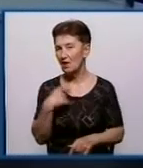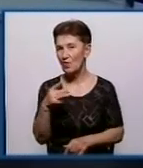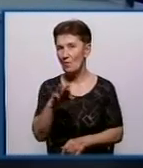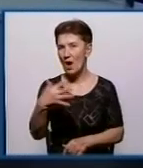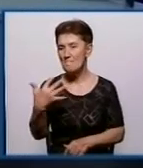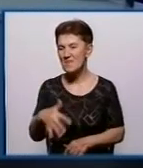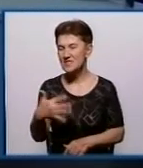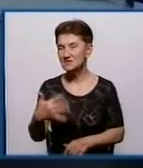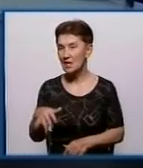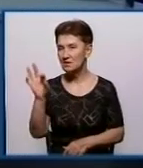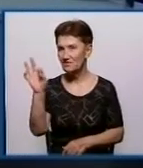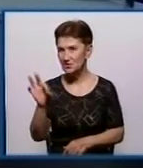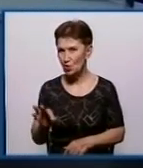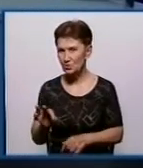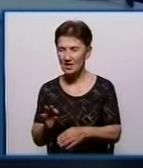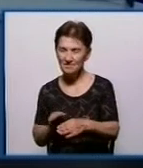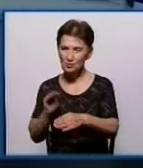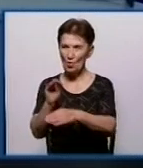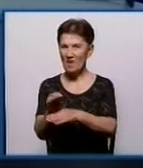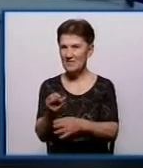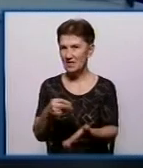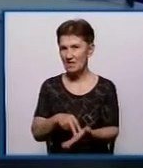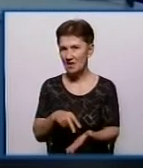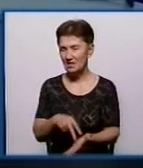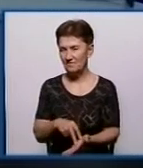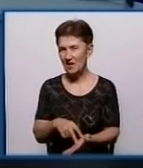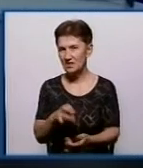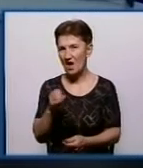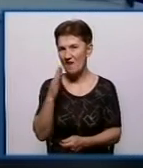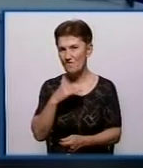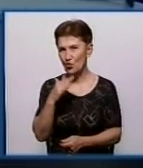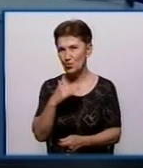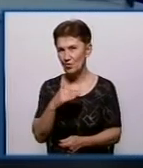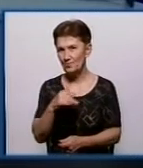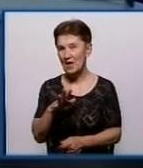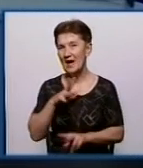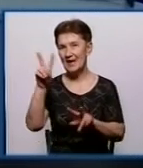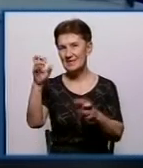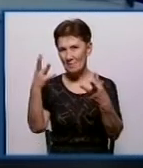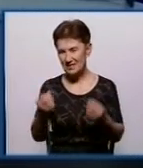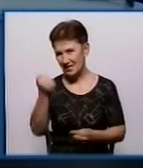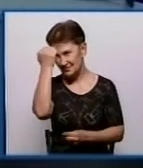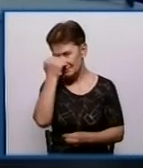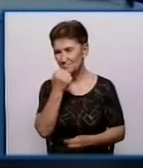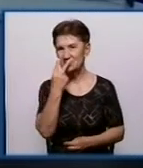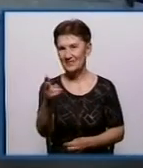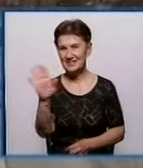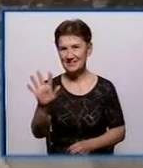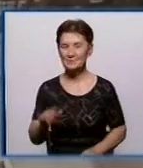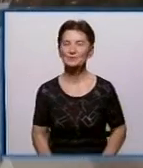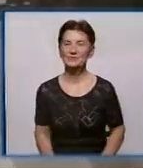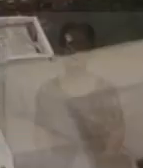% підвищення тарифів на воду та водовідведення. Це була тема дня. Дякую, що дивились. Хай щастий. Дякую вам.